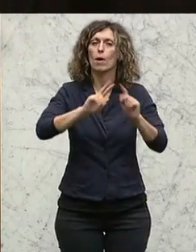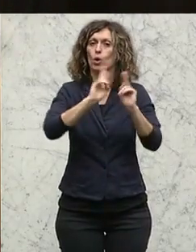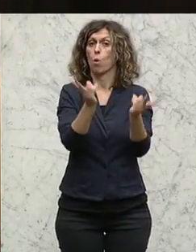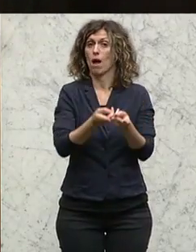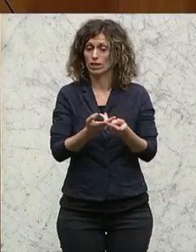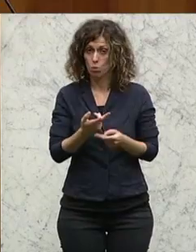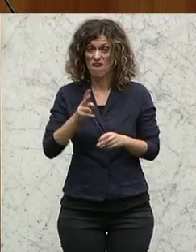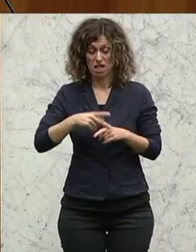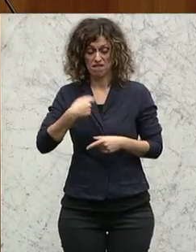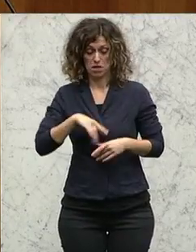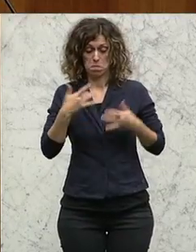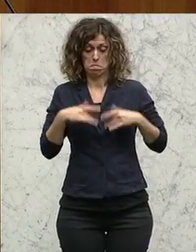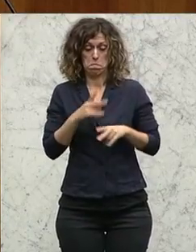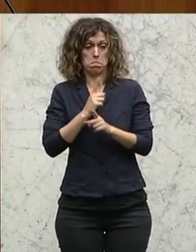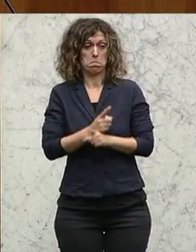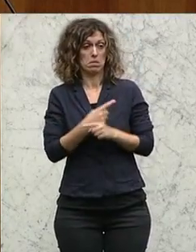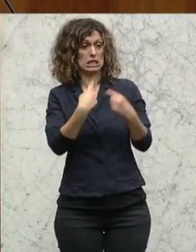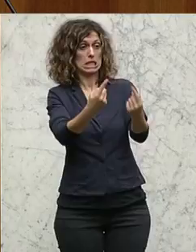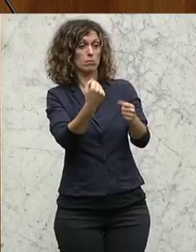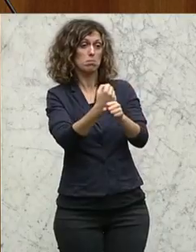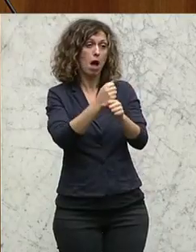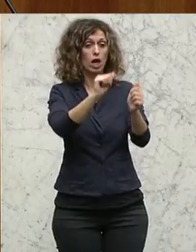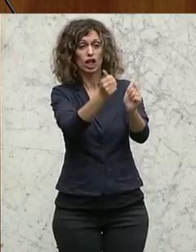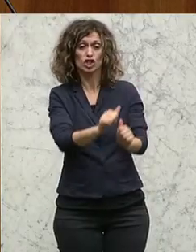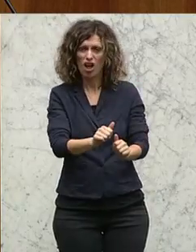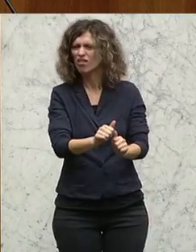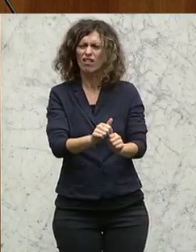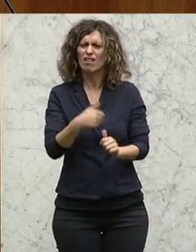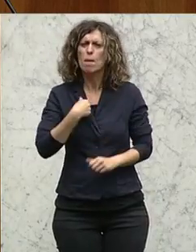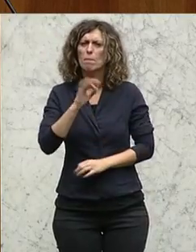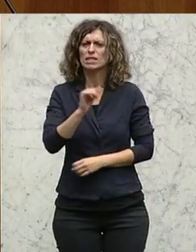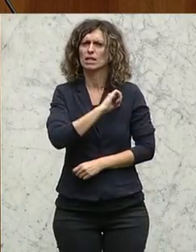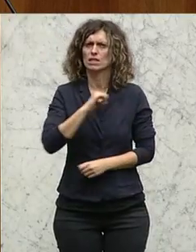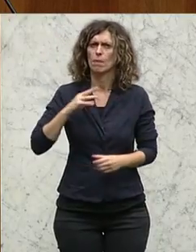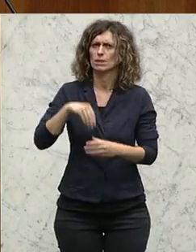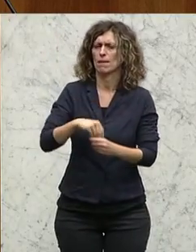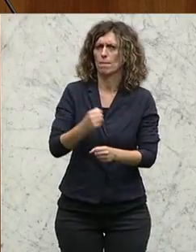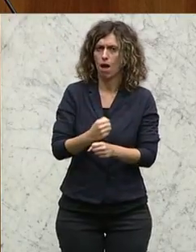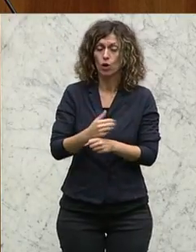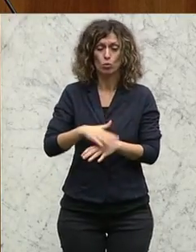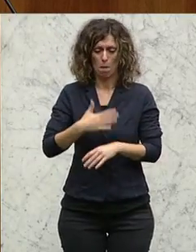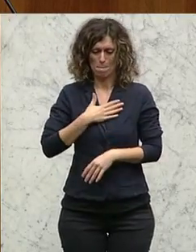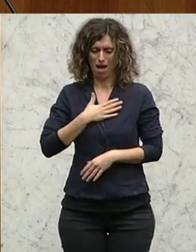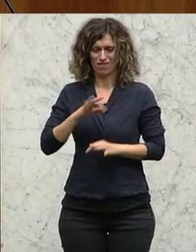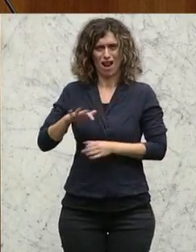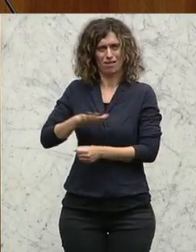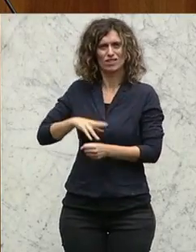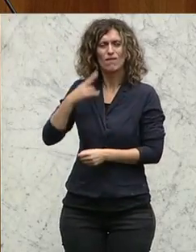überlassen, meine Damen und Herren? Ich bin dafür, dass wir hier selber anpacken. Und ich kann aus meinem Wahlkreis zum Beispiel die Firma Geislinger,